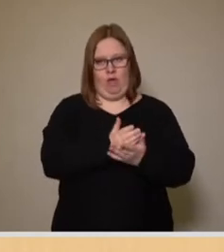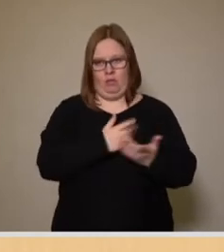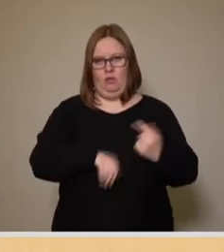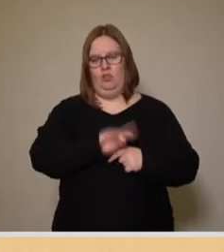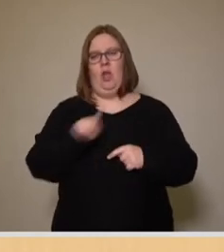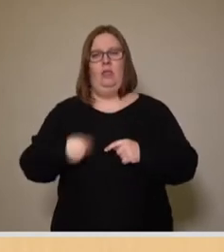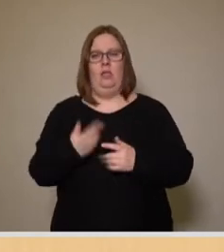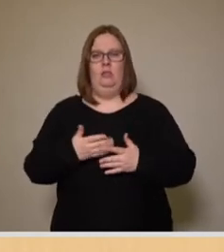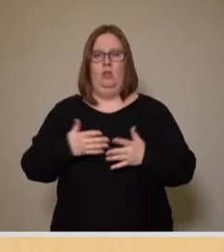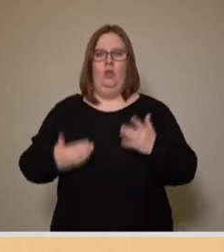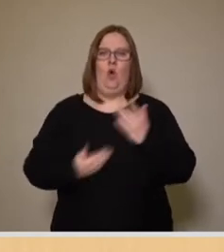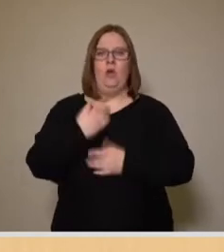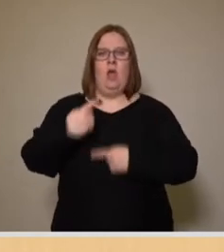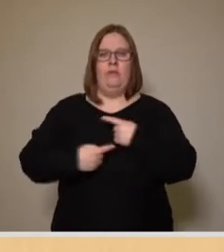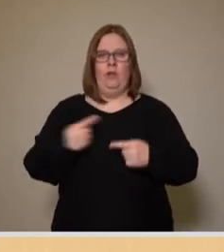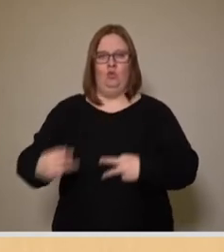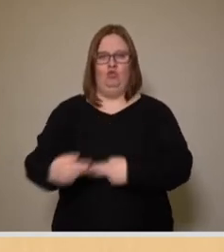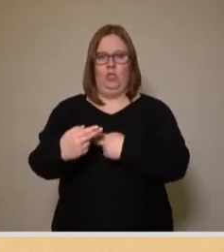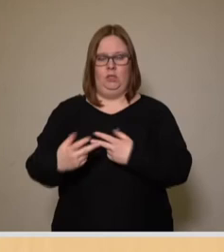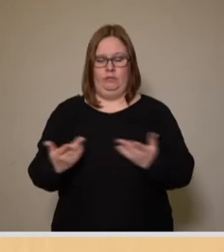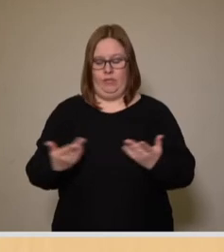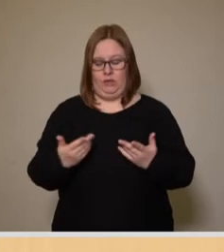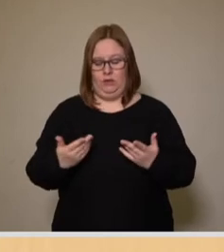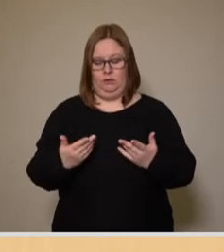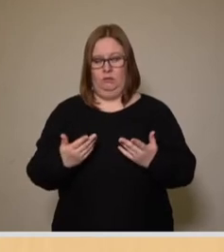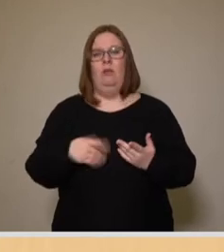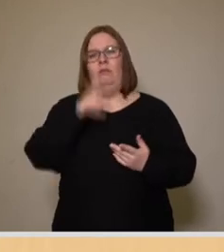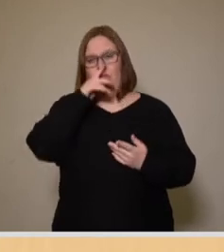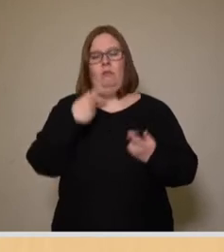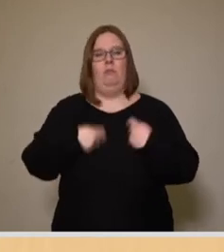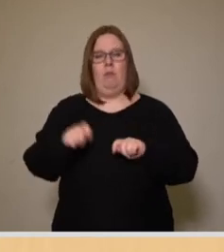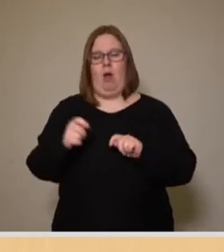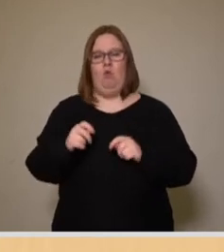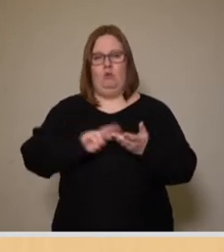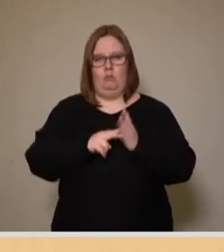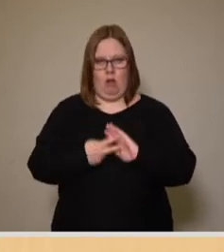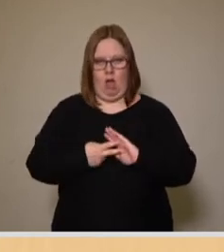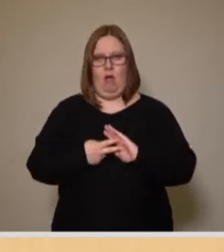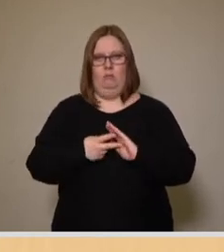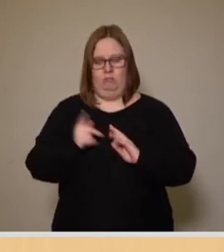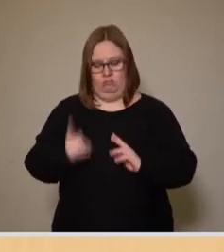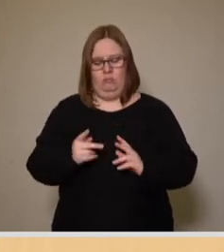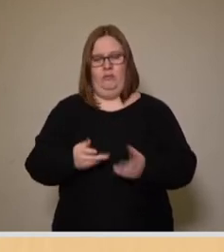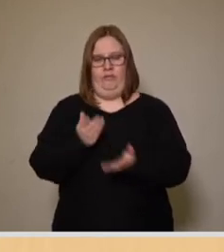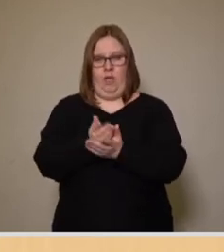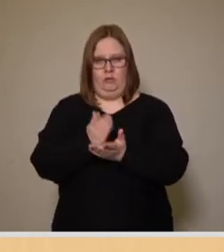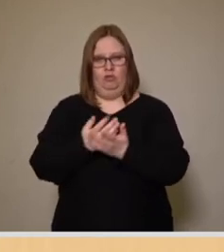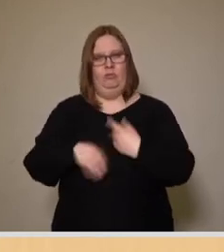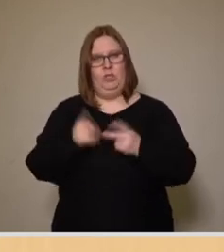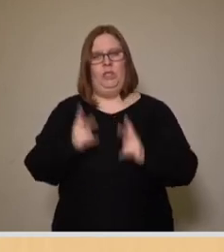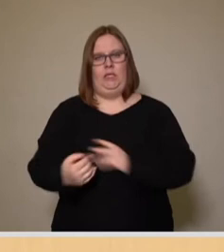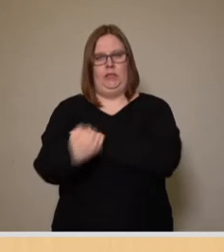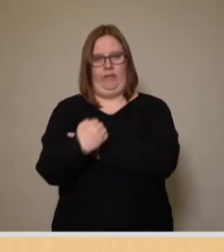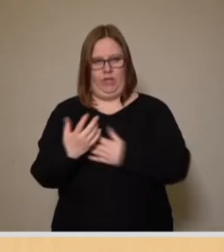Als nächster großer Entwicklungsschritt wird dann realisiert, wenn der Bebauungsplan 3038 seine Rechtskraft